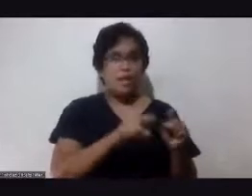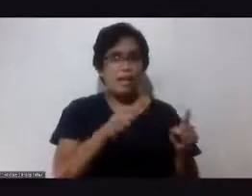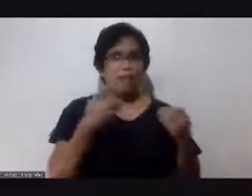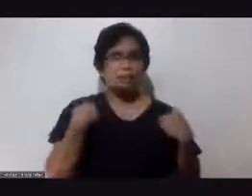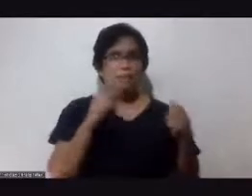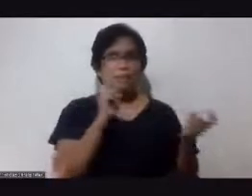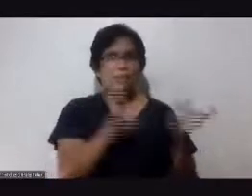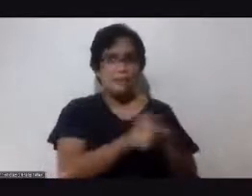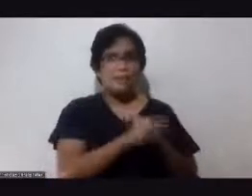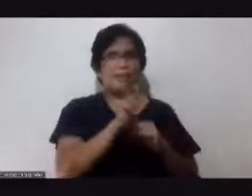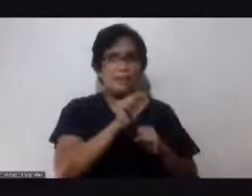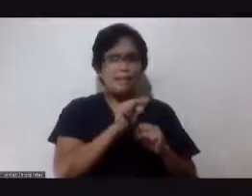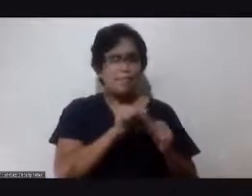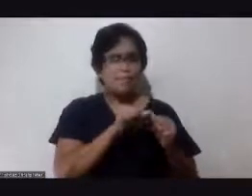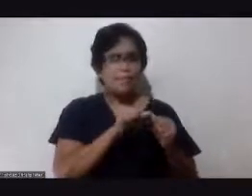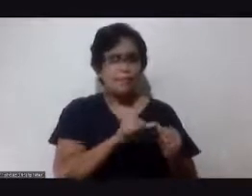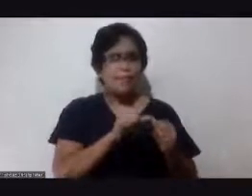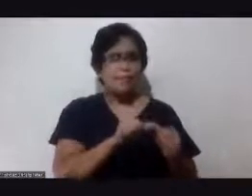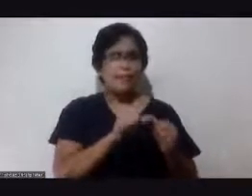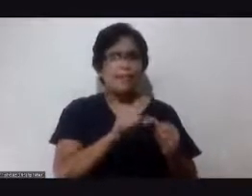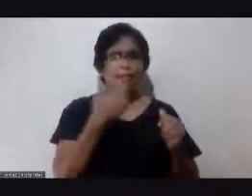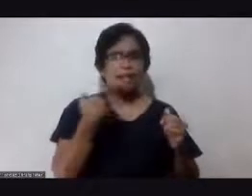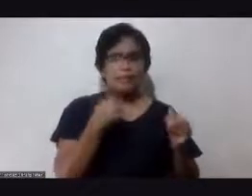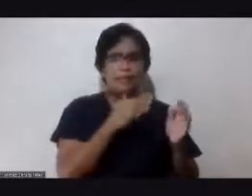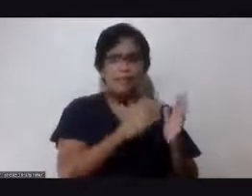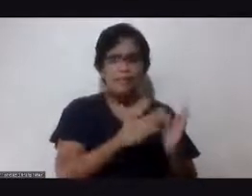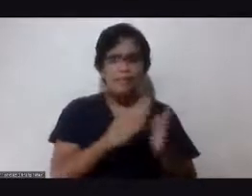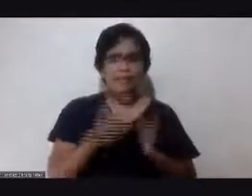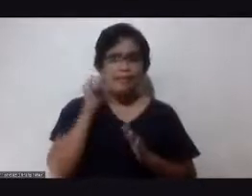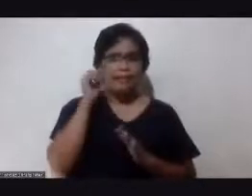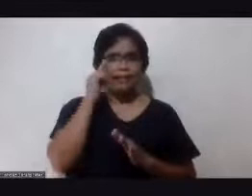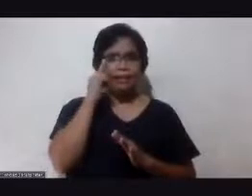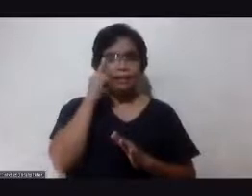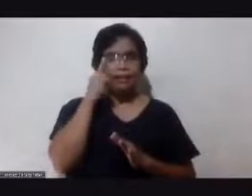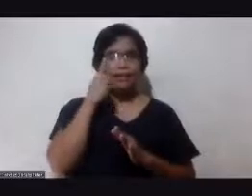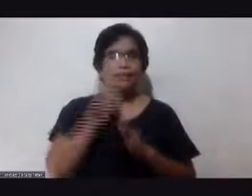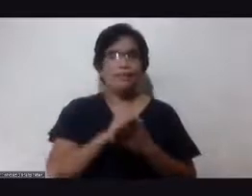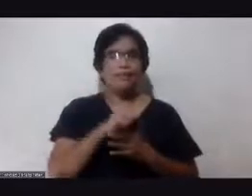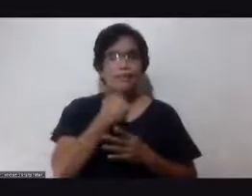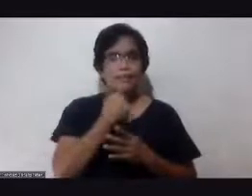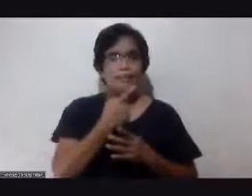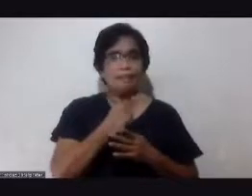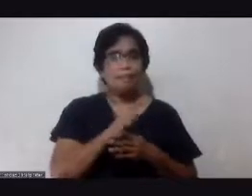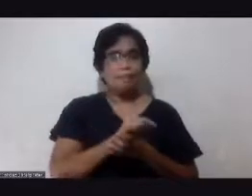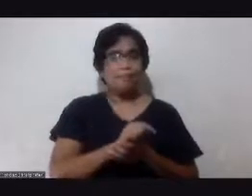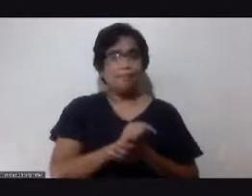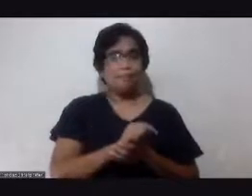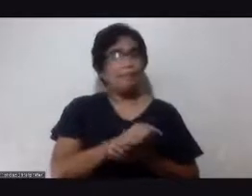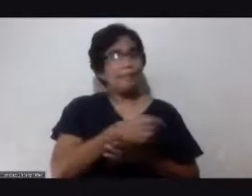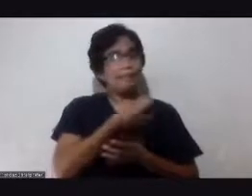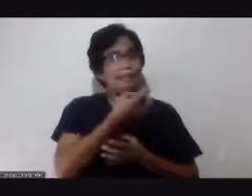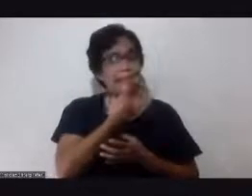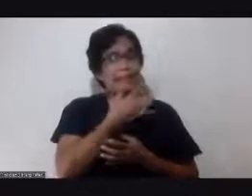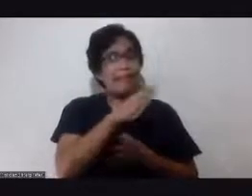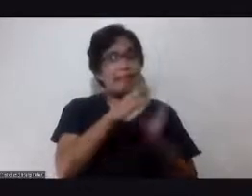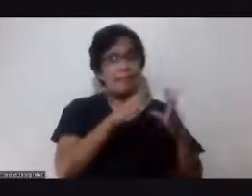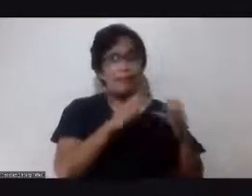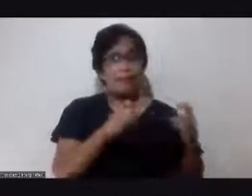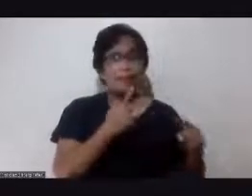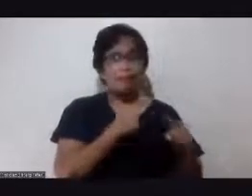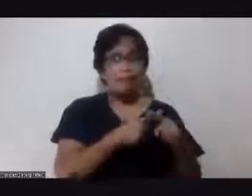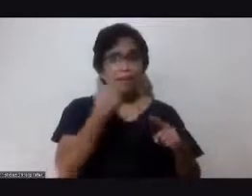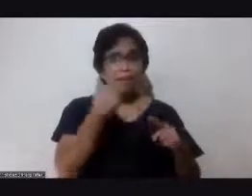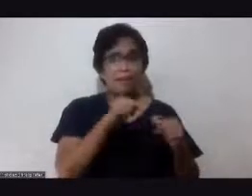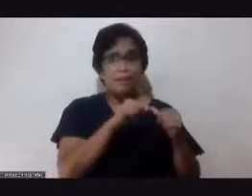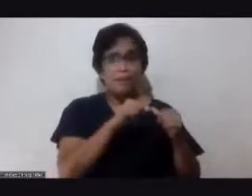panatiliin ito mayroong consistency na kung tawagin at sinabi nga niya na iinomin niya na yung Ampalaya Plus para mapanatiling